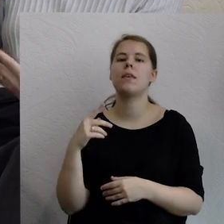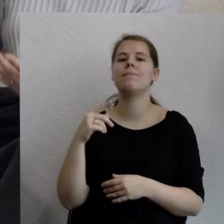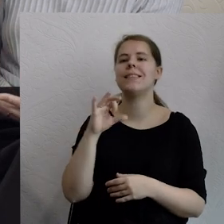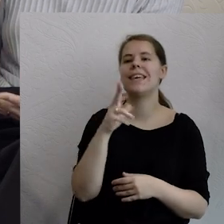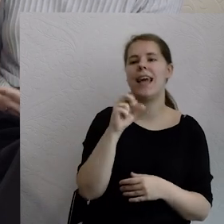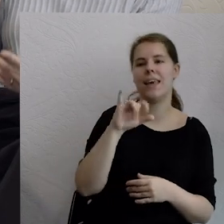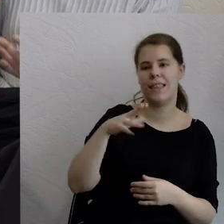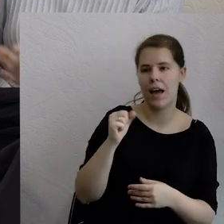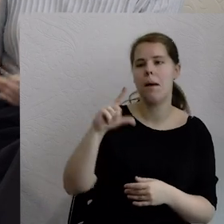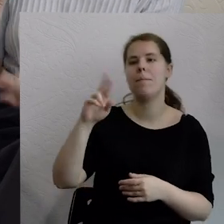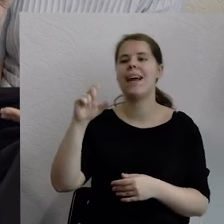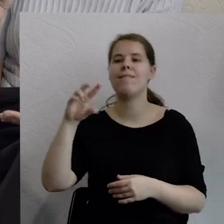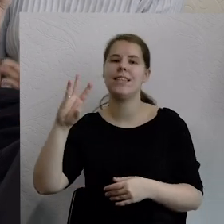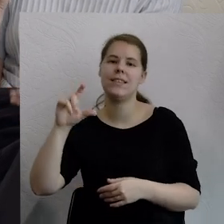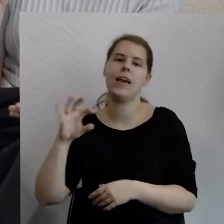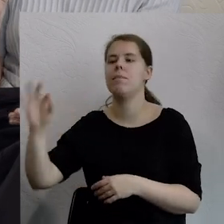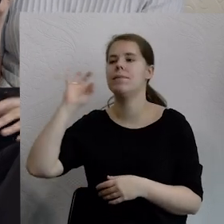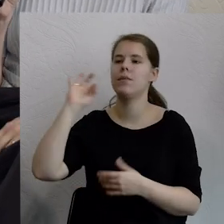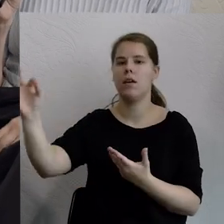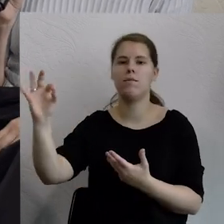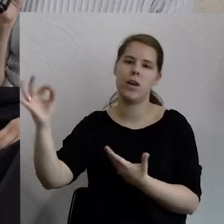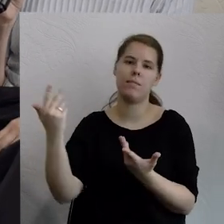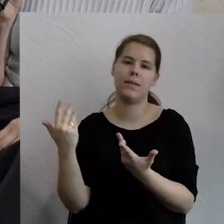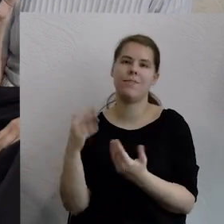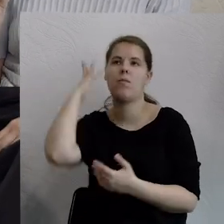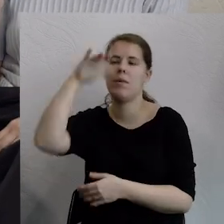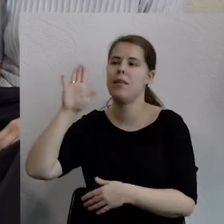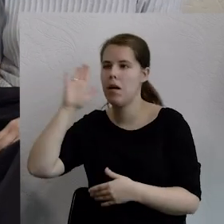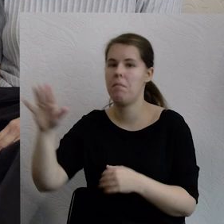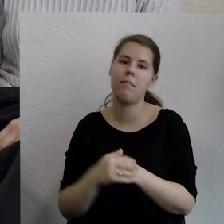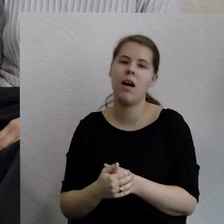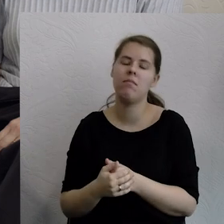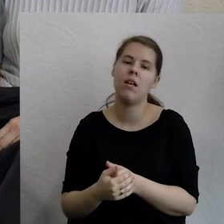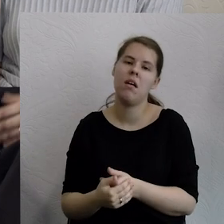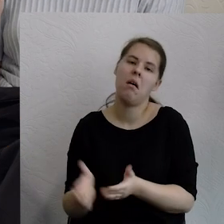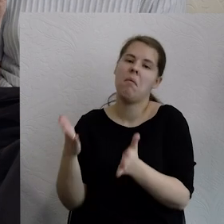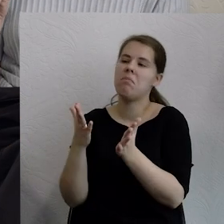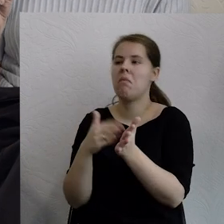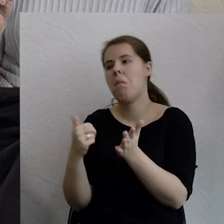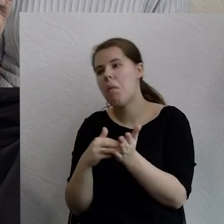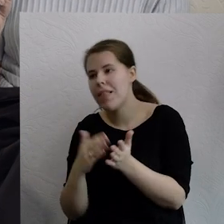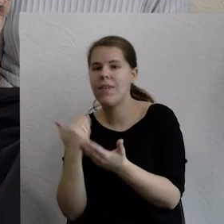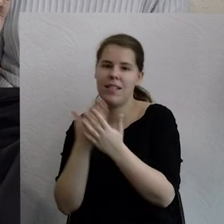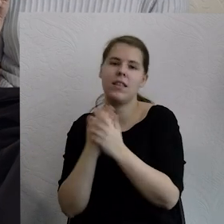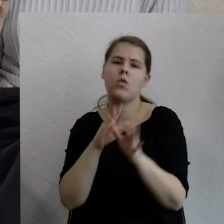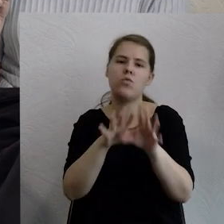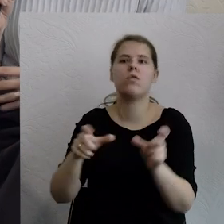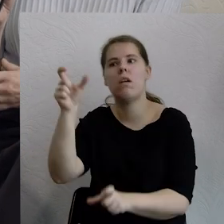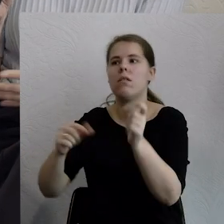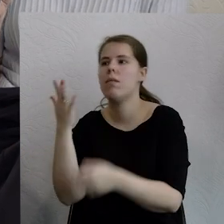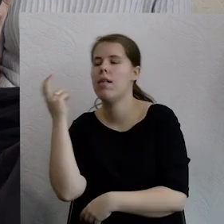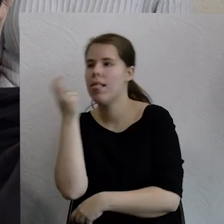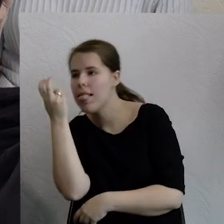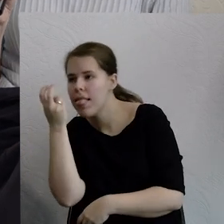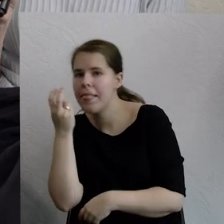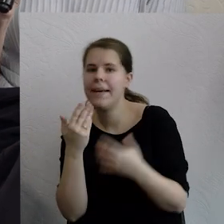na fałszywych przesłankach, ale spójną wizję świata, prostą, atrakcyjną dla wielu osób. I po naszej stronie jeszcze nie udało